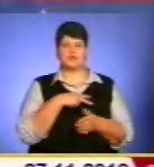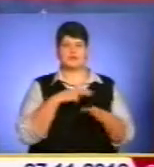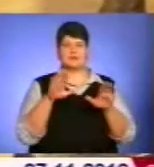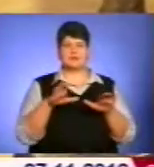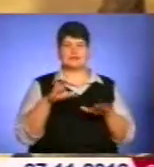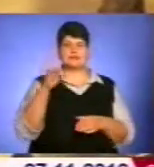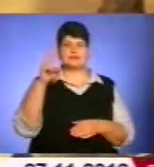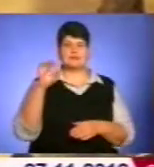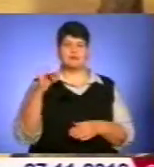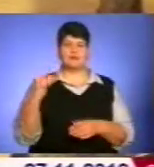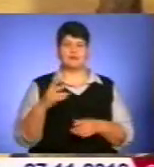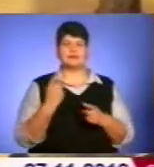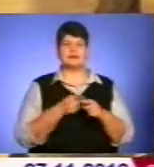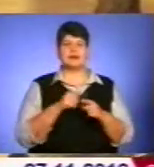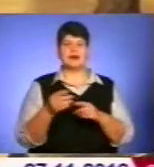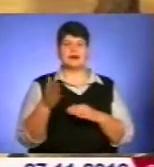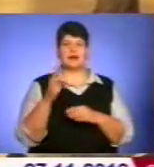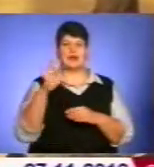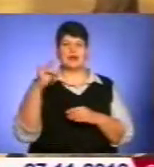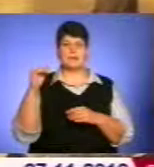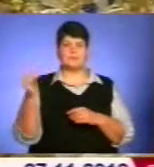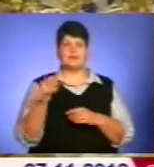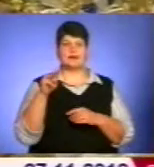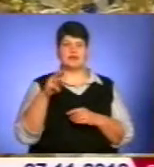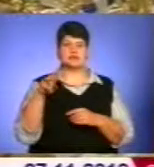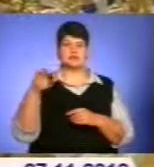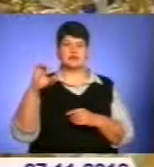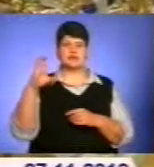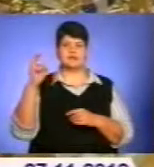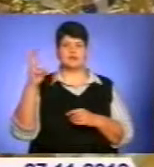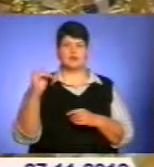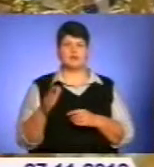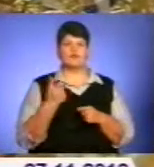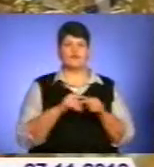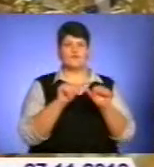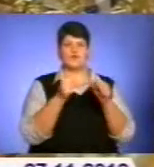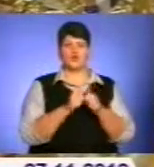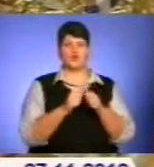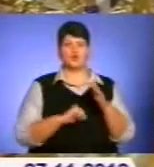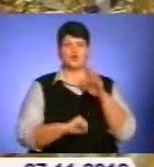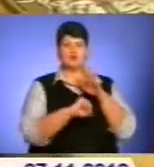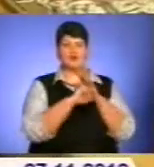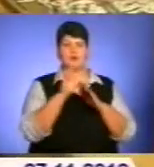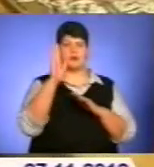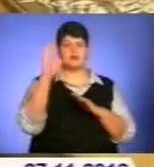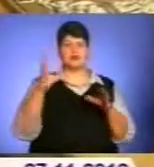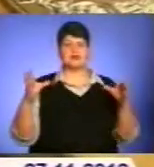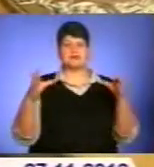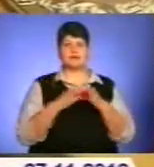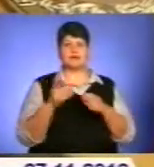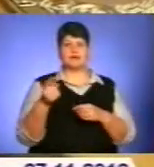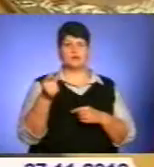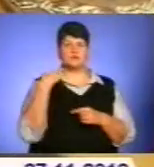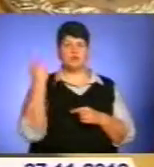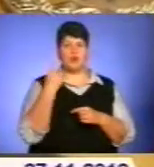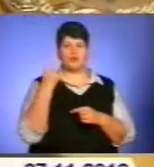байла. Це Валерій Рибін, Віктор Городницький, Тарас Мисків. Саме вони сформують основу майбутньої збірної Тернопільської області,